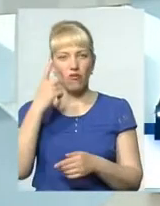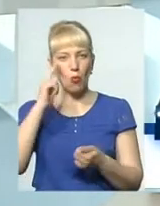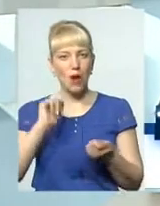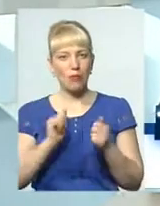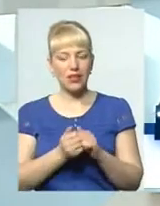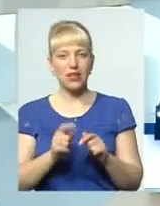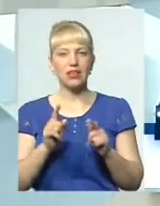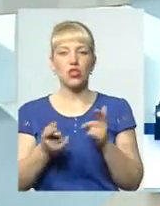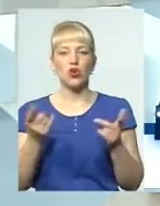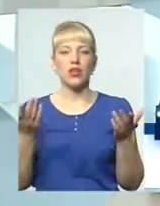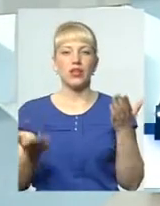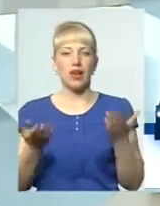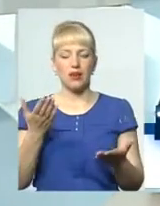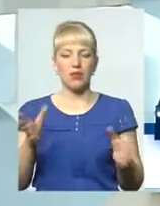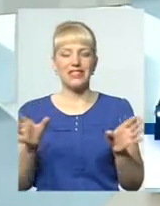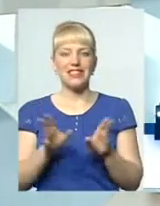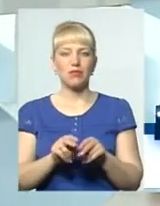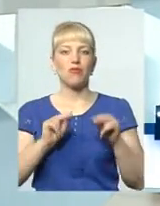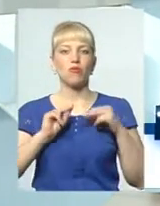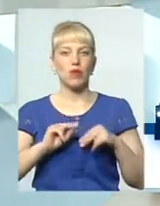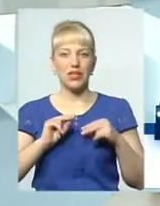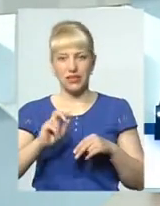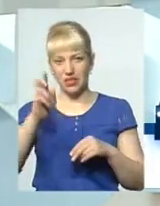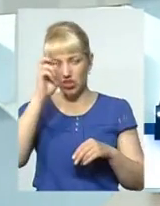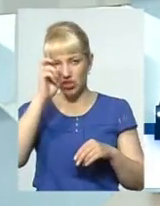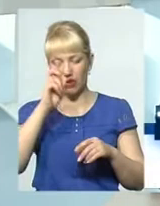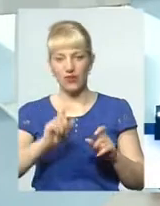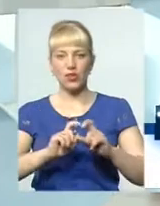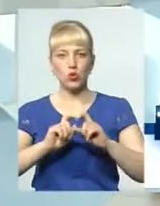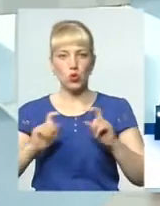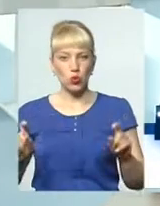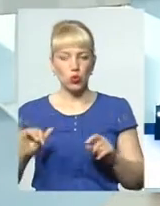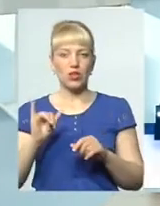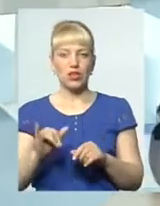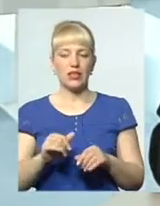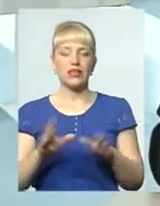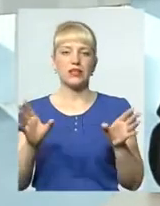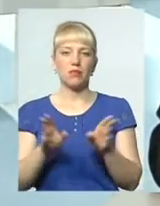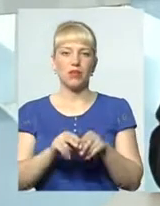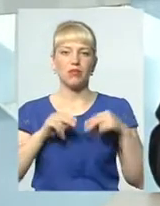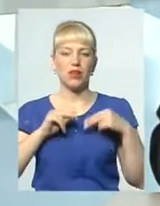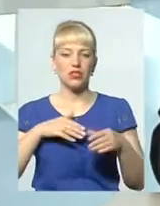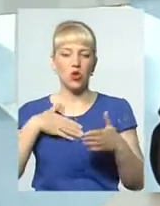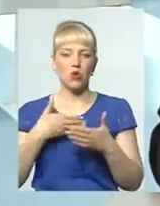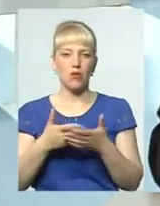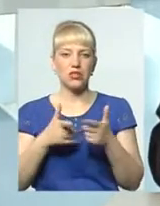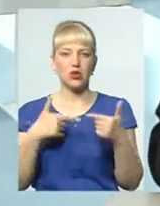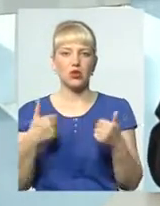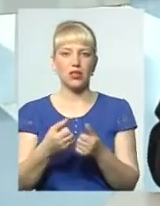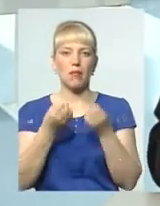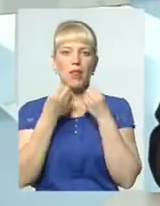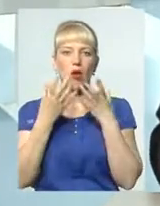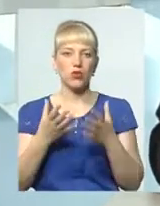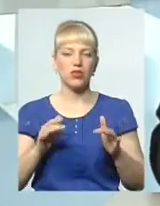якщо би у співпраці державних структур і співпраці громадських організацій і благодійних фондів